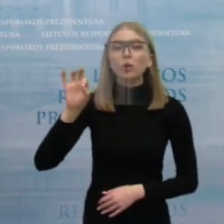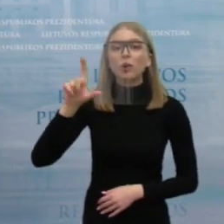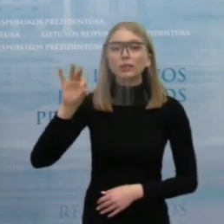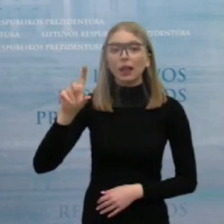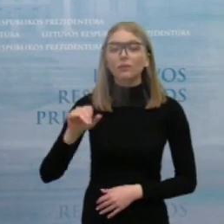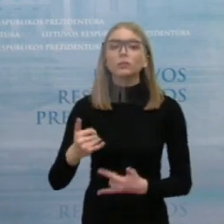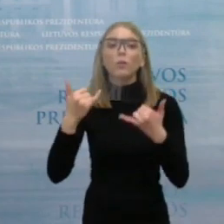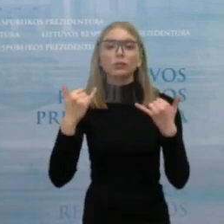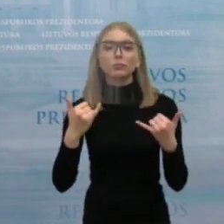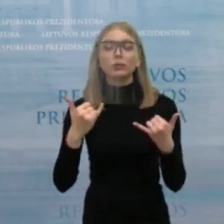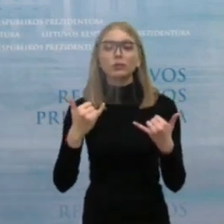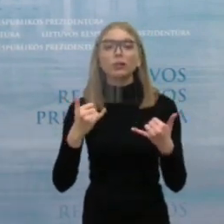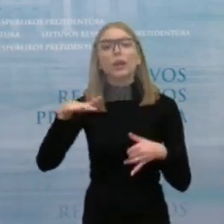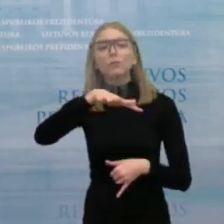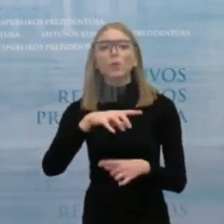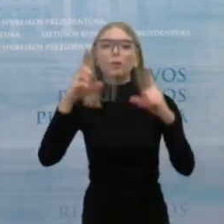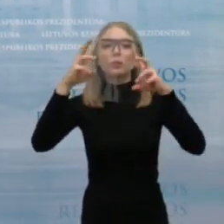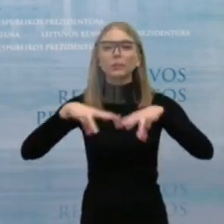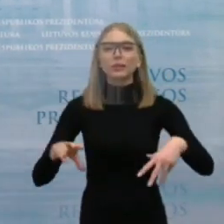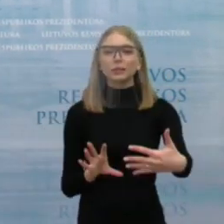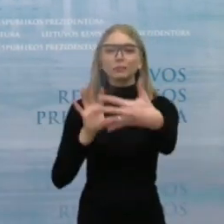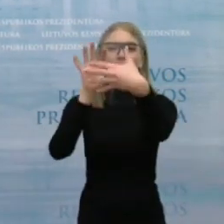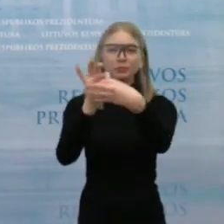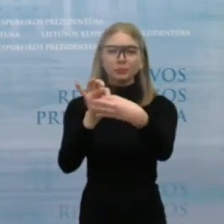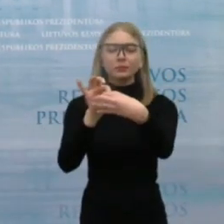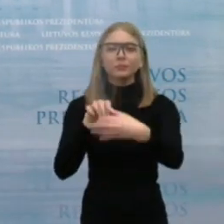prisijungti aplinkos ministrą Simona Gentvilą. Prašau, Simonai.